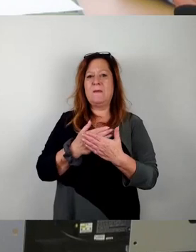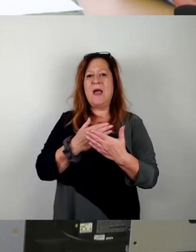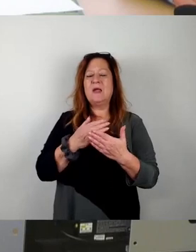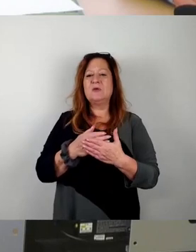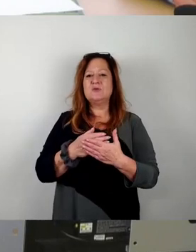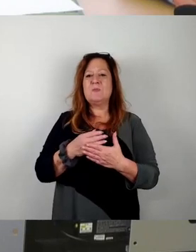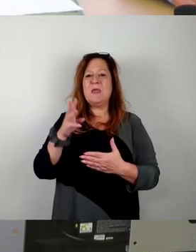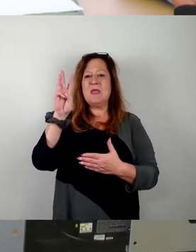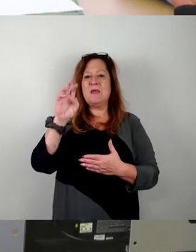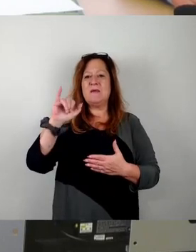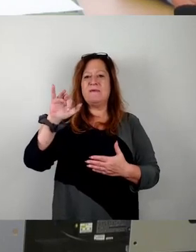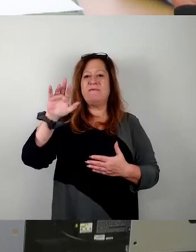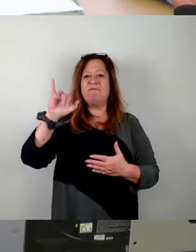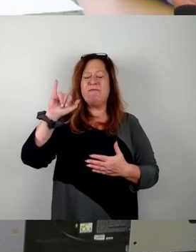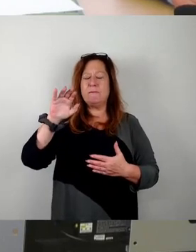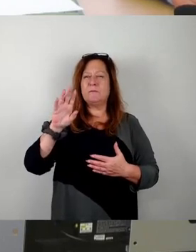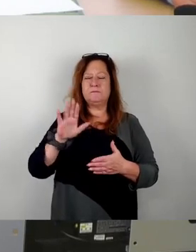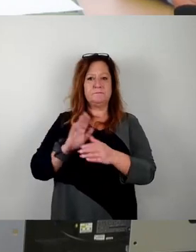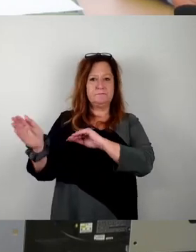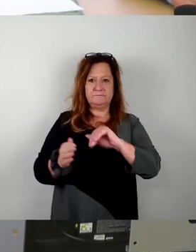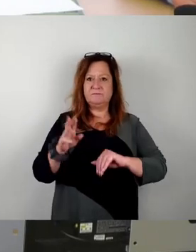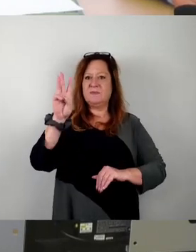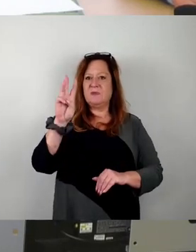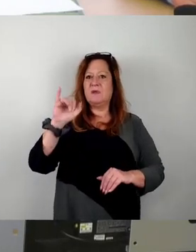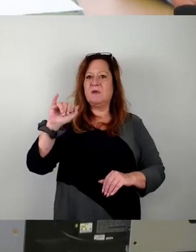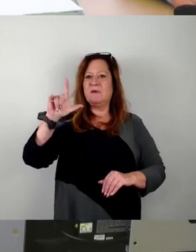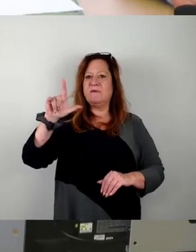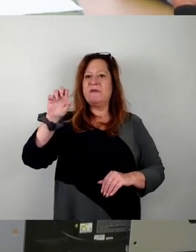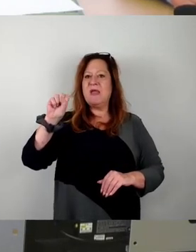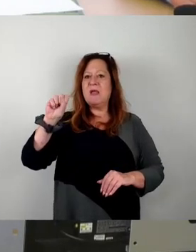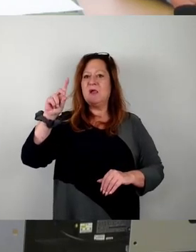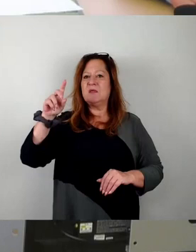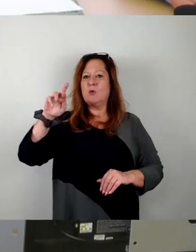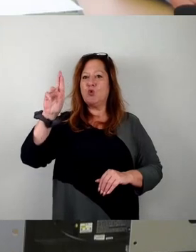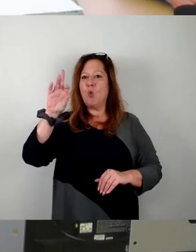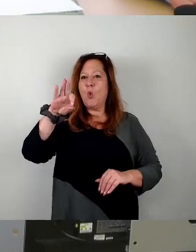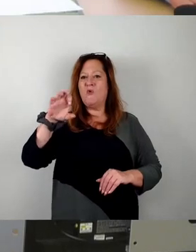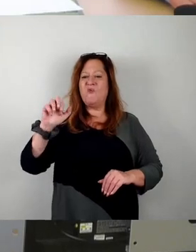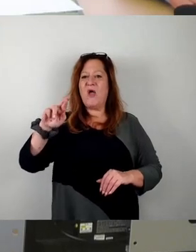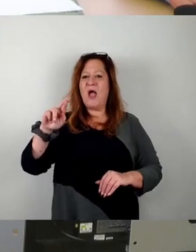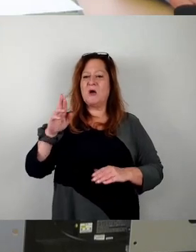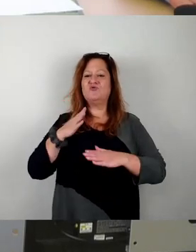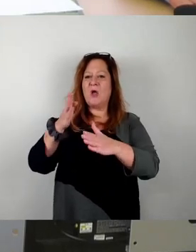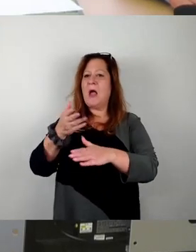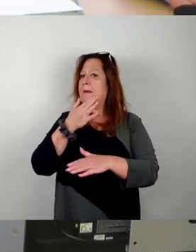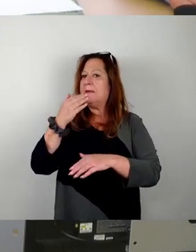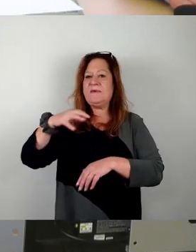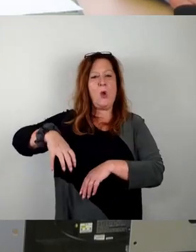es keine Hochhäuser. Es ist das Gebiet der Altstadt, wo nur die historischen